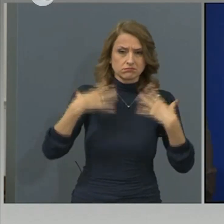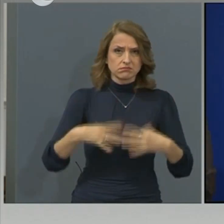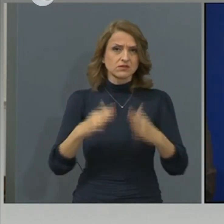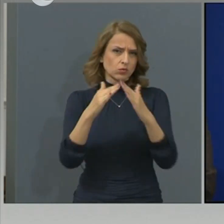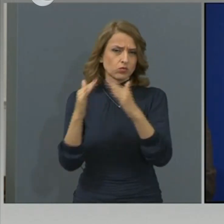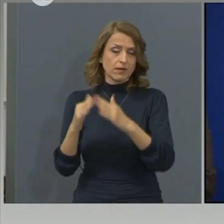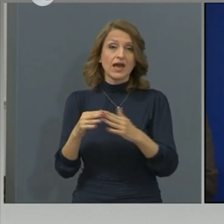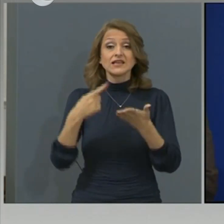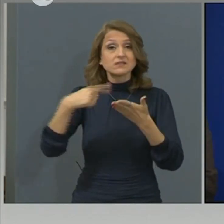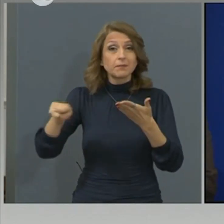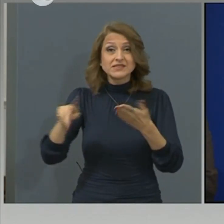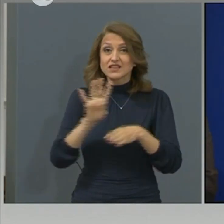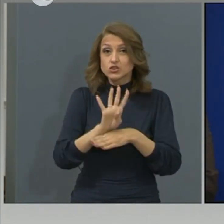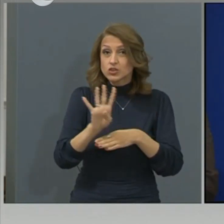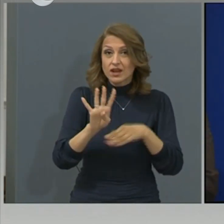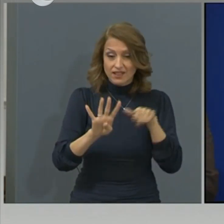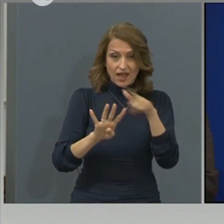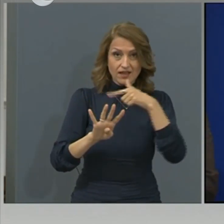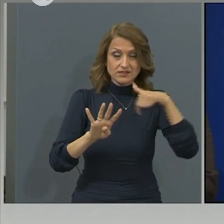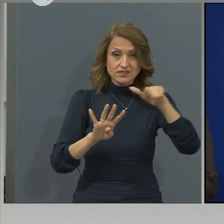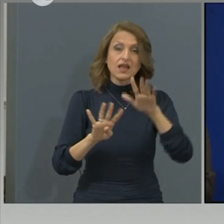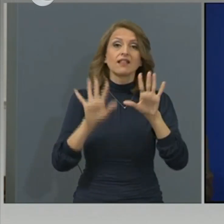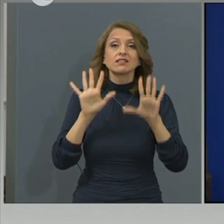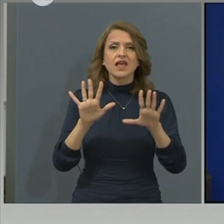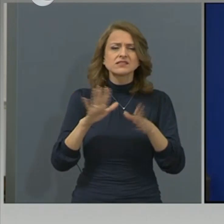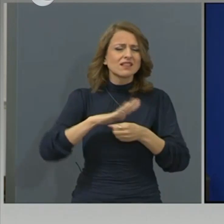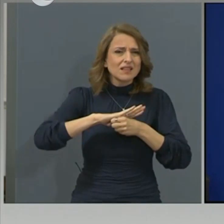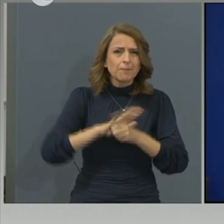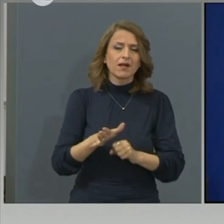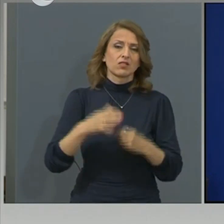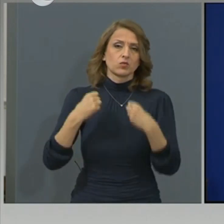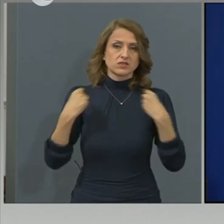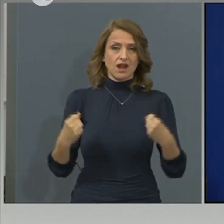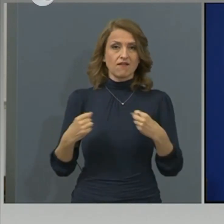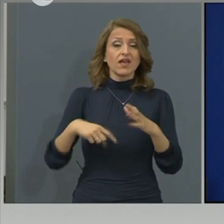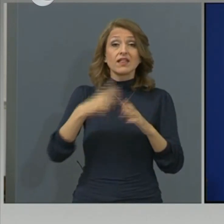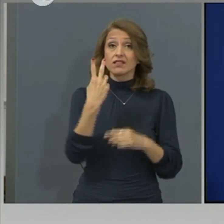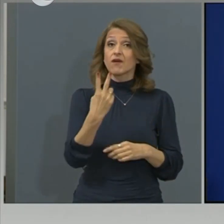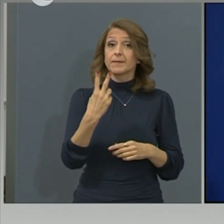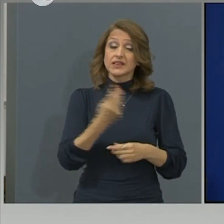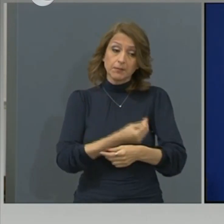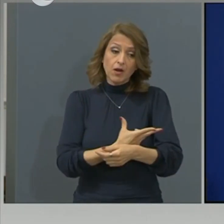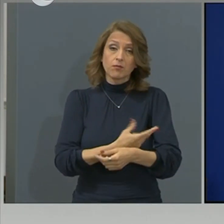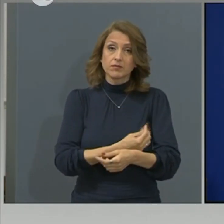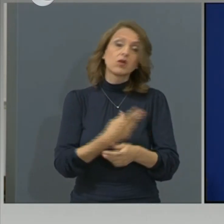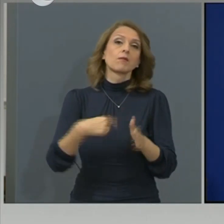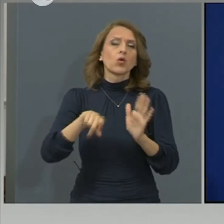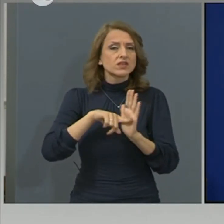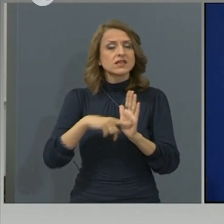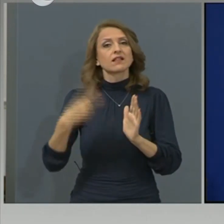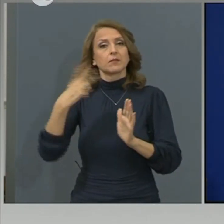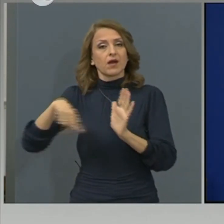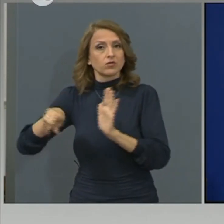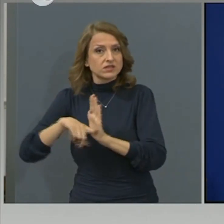14. От тях 10 са абсолютно оздравели, с две отрицателни проби за 24 часа,